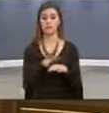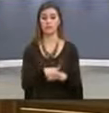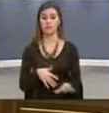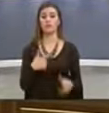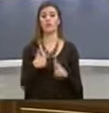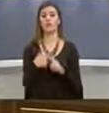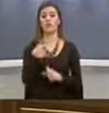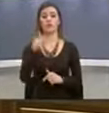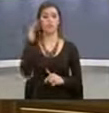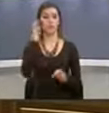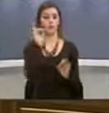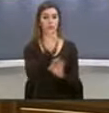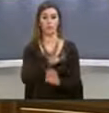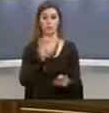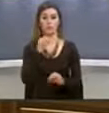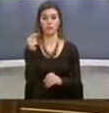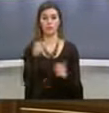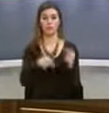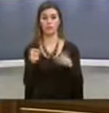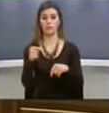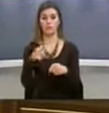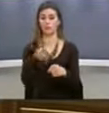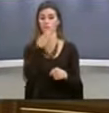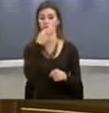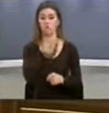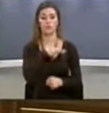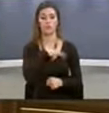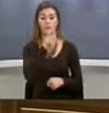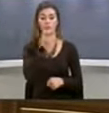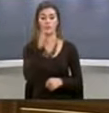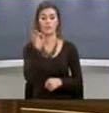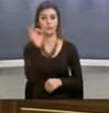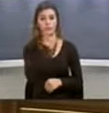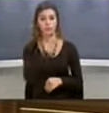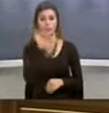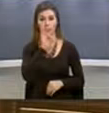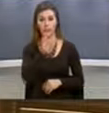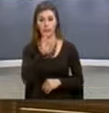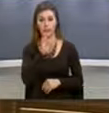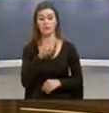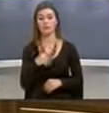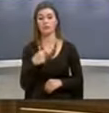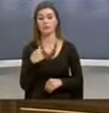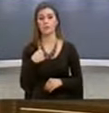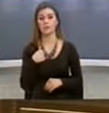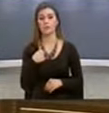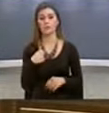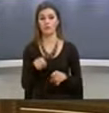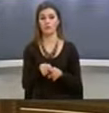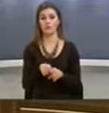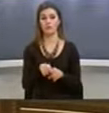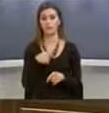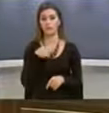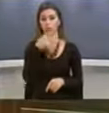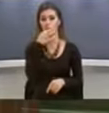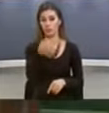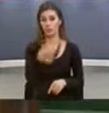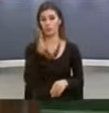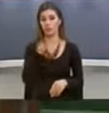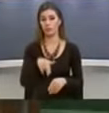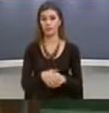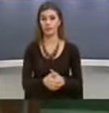Për Ministre, asë Ministrat nuk po i pranëm përgjësit e vetat dhe me ardhë me u përgjësit para deputetve, ne parashtrojmë pytjen.